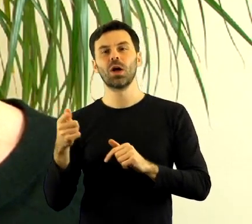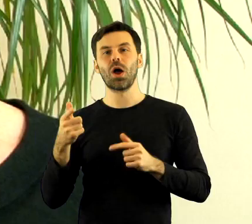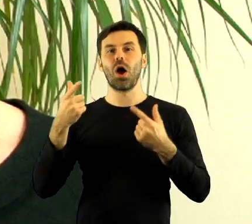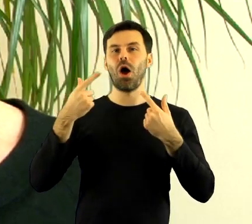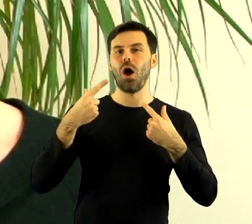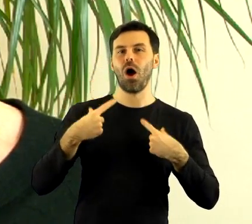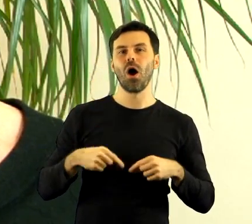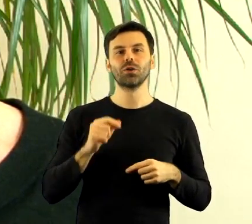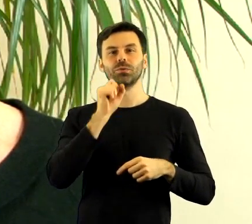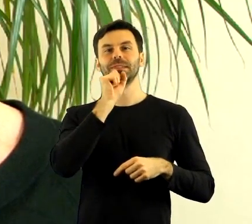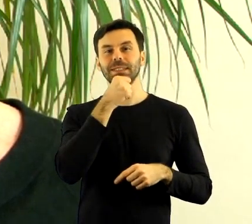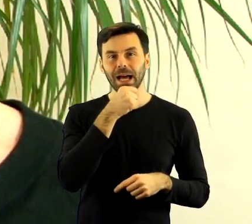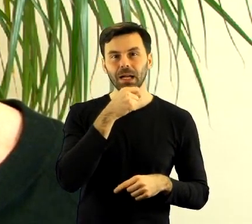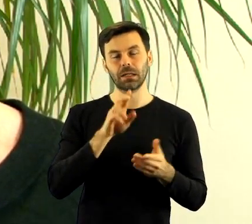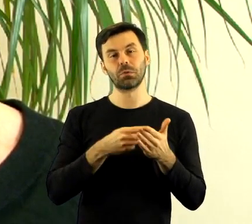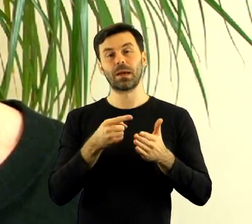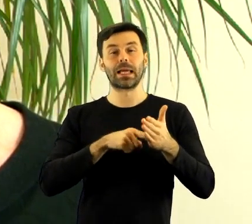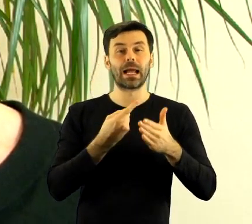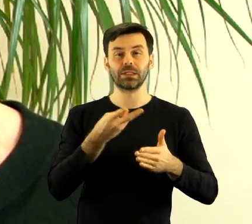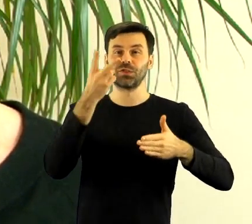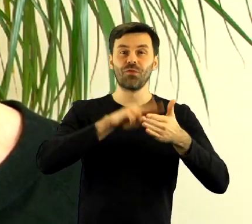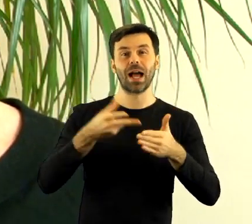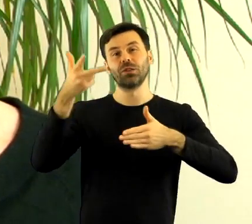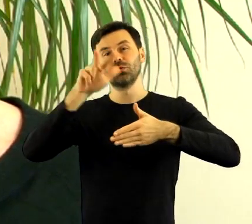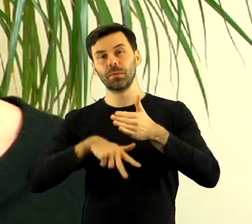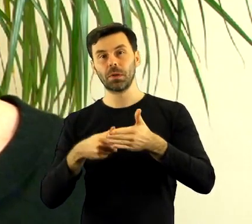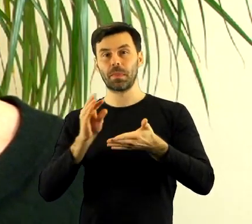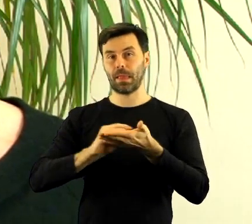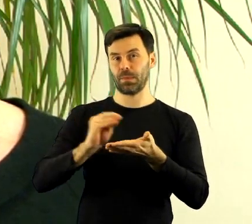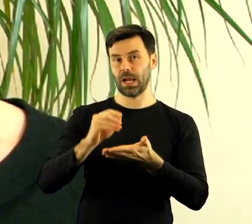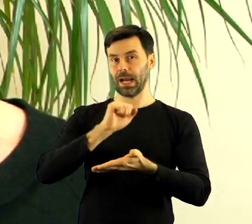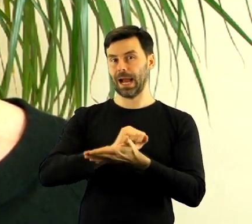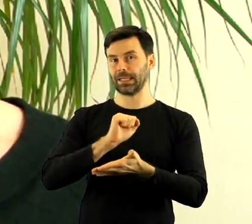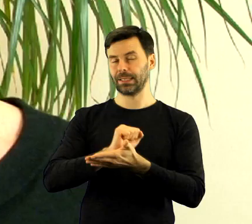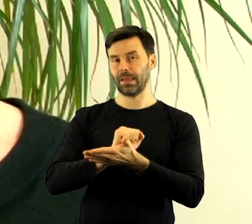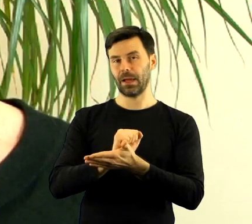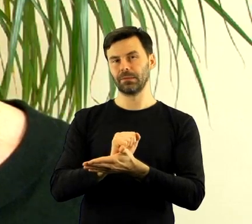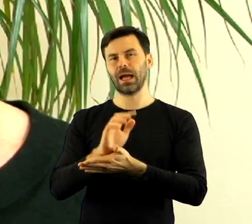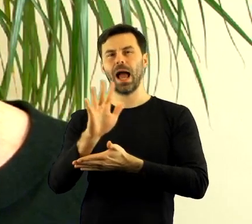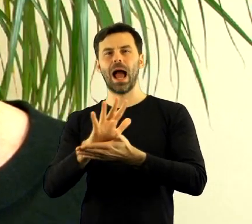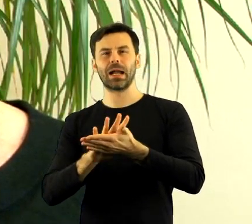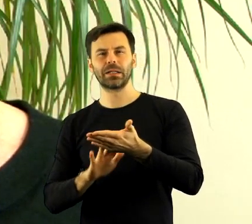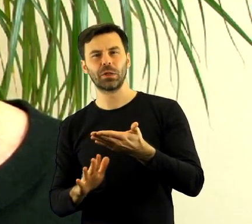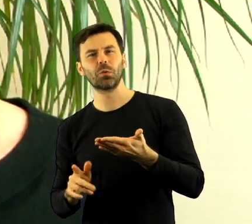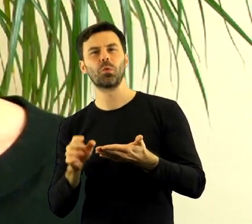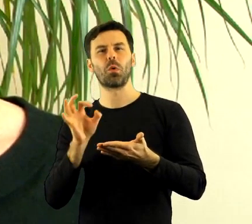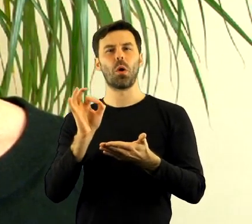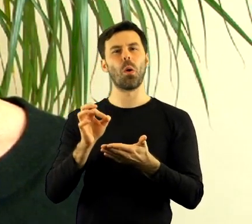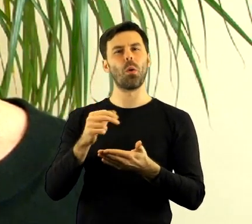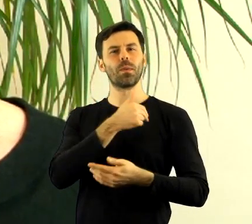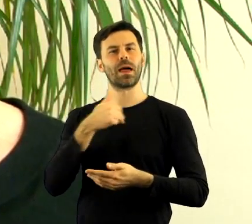czyli raz na dwa, trzy miesiące jakaś gazeta, tak? Która z takimi najbardziej istotnymi sprawami plus jakieś takie publikacje